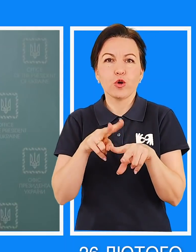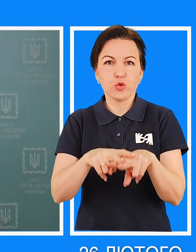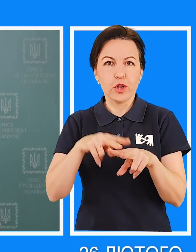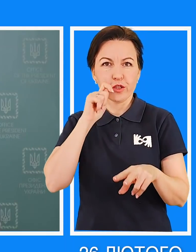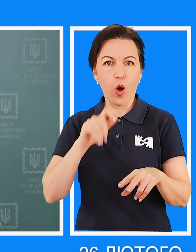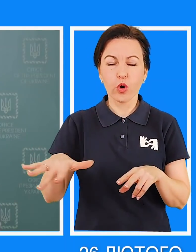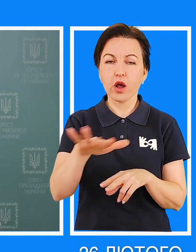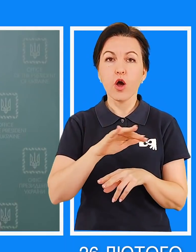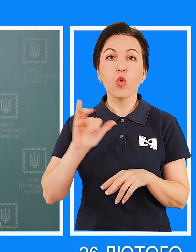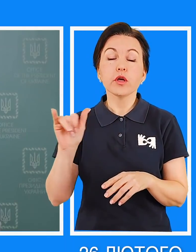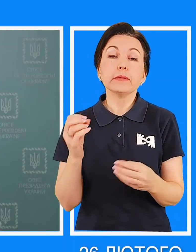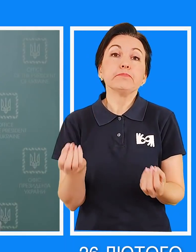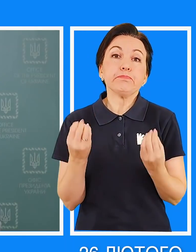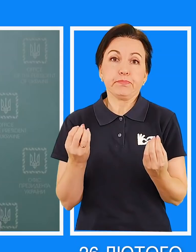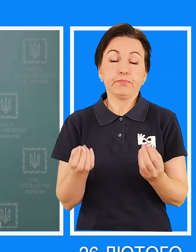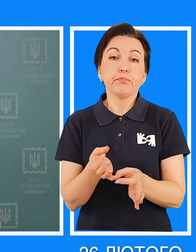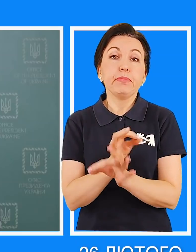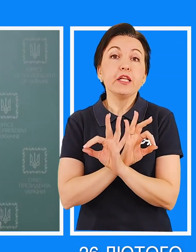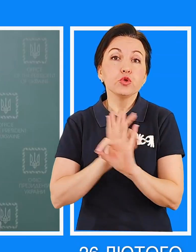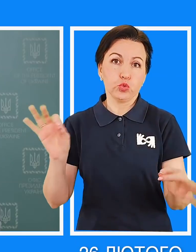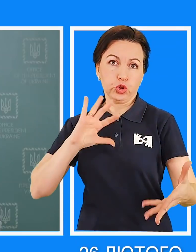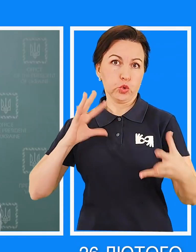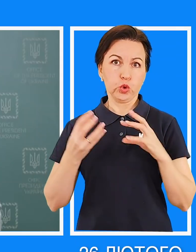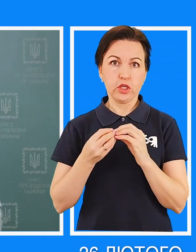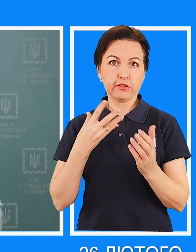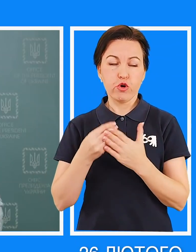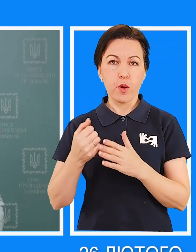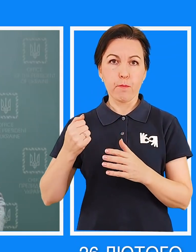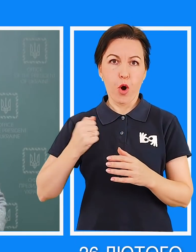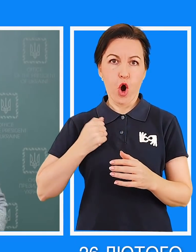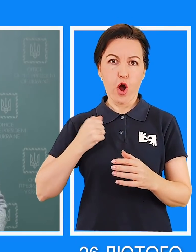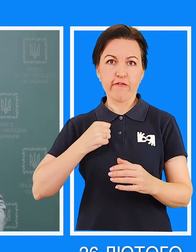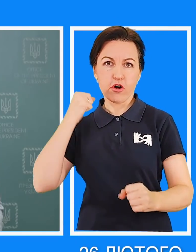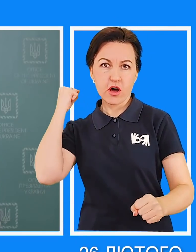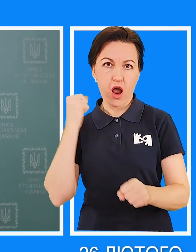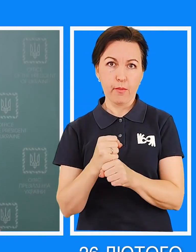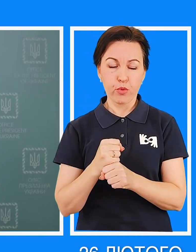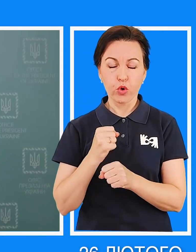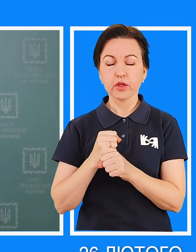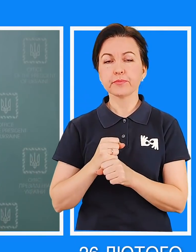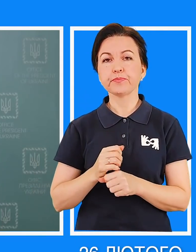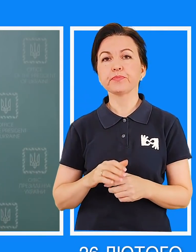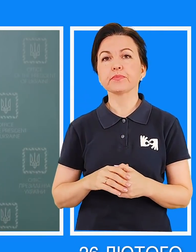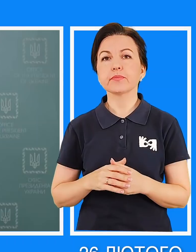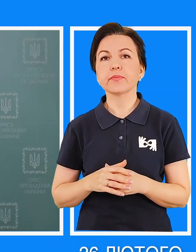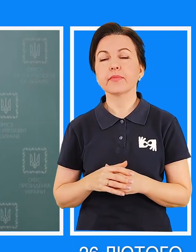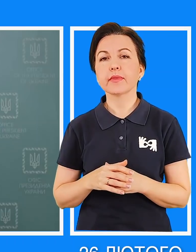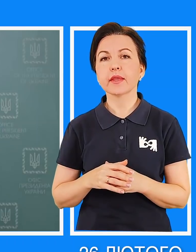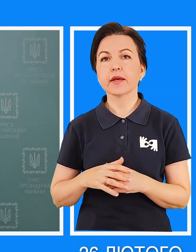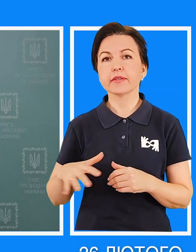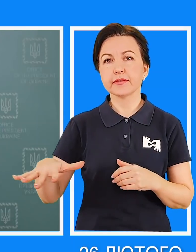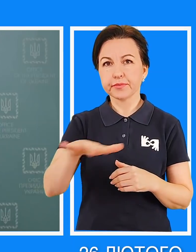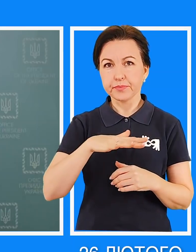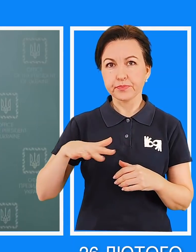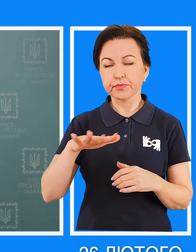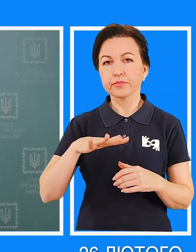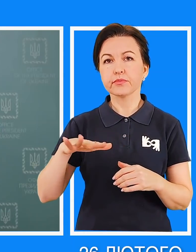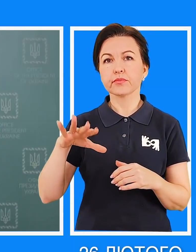бліскучі, просто бліскучі результати своєї бойової роботи. В зоні ООС